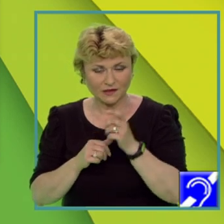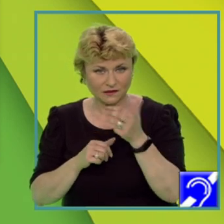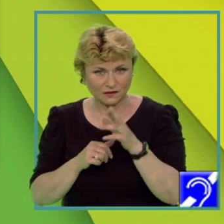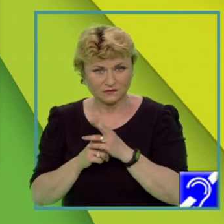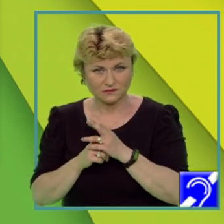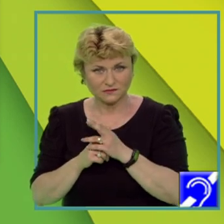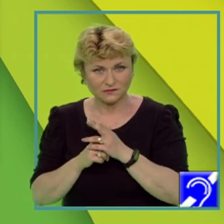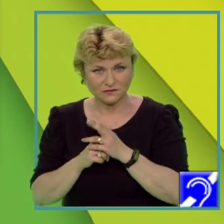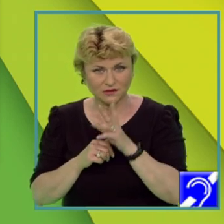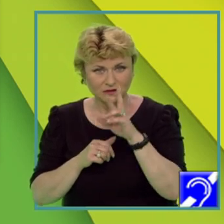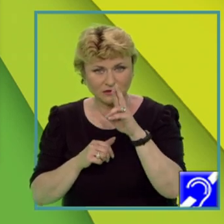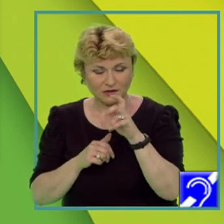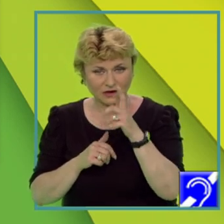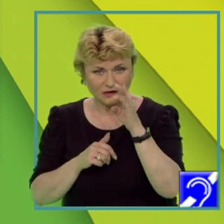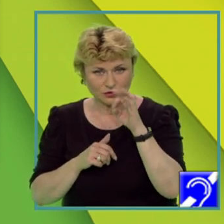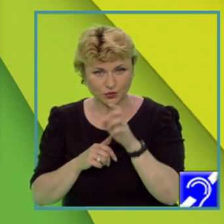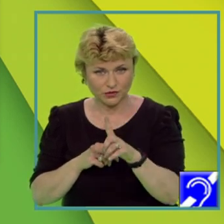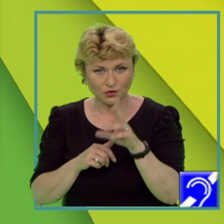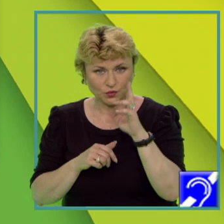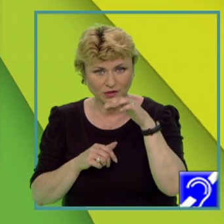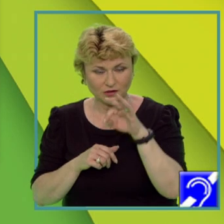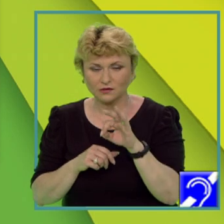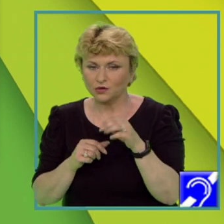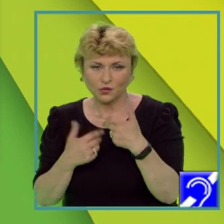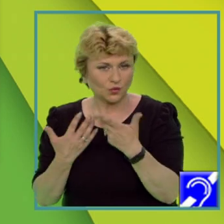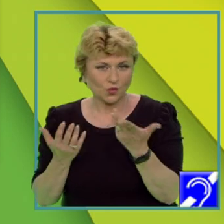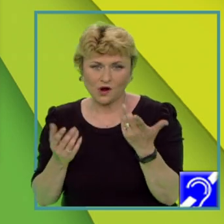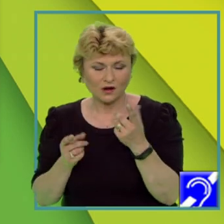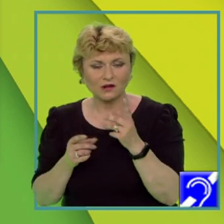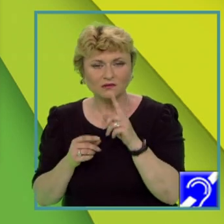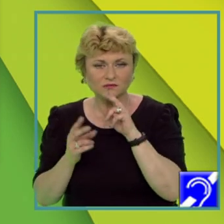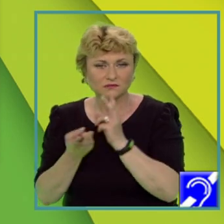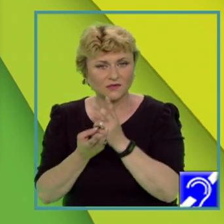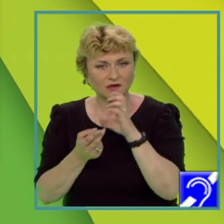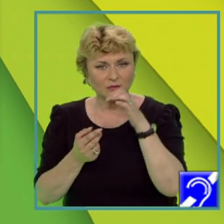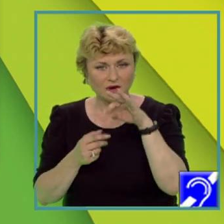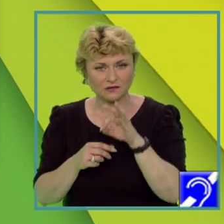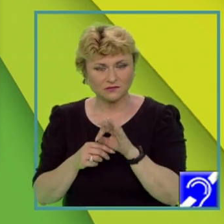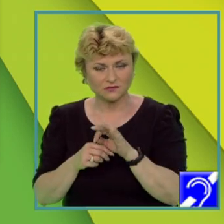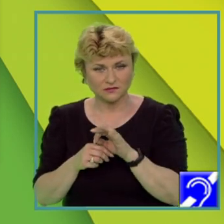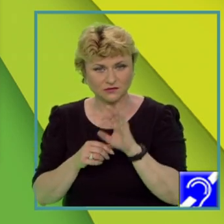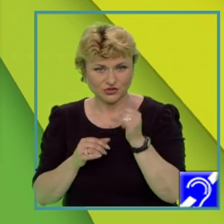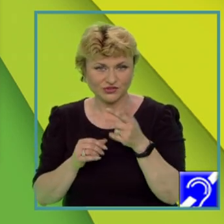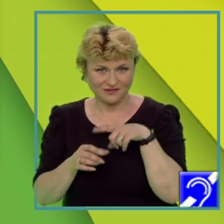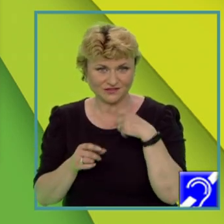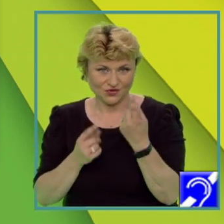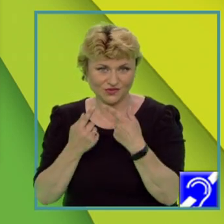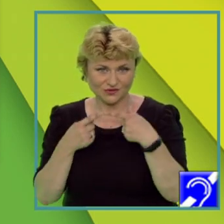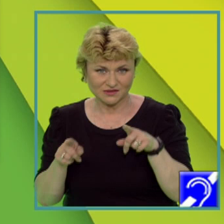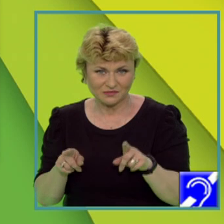Iar regatul unit nu are un astfel de climat, astfel încât am menționat o deosebire.